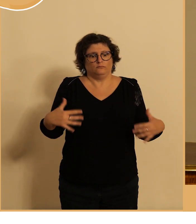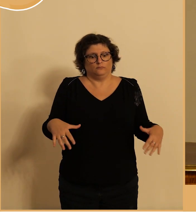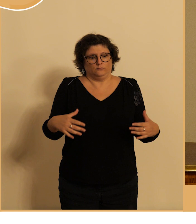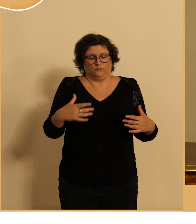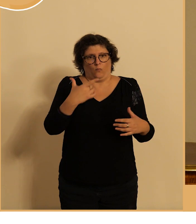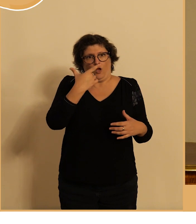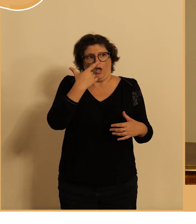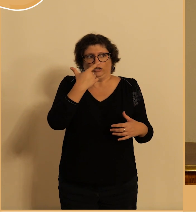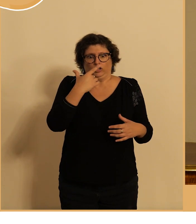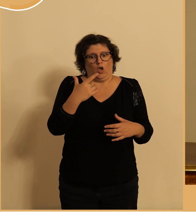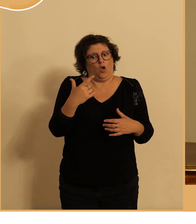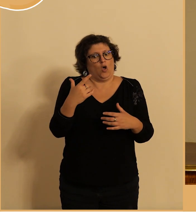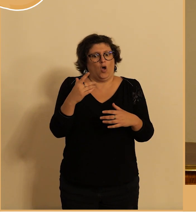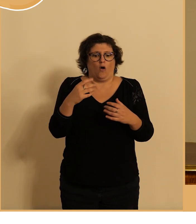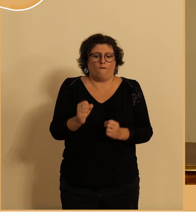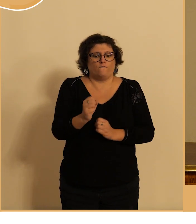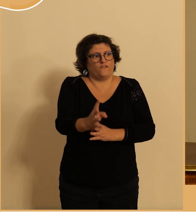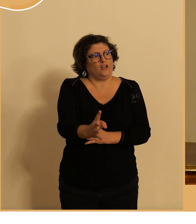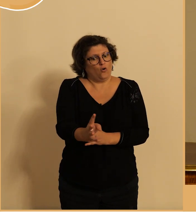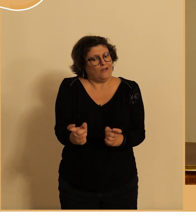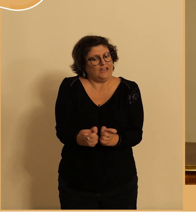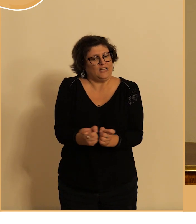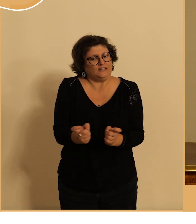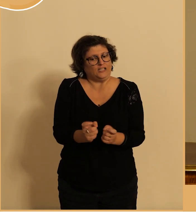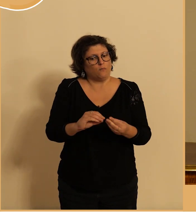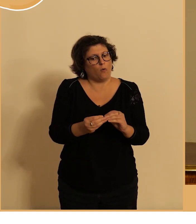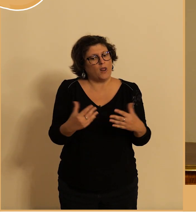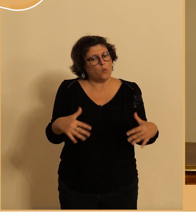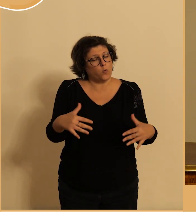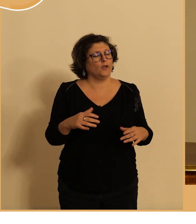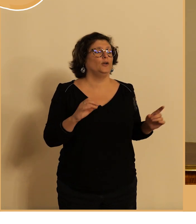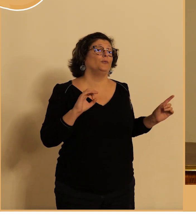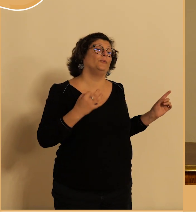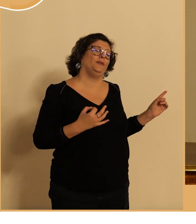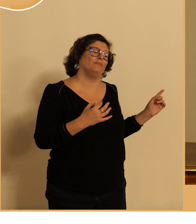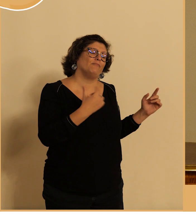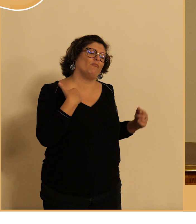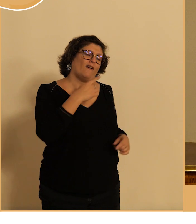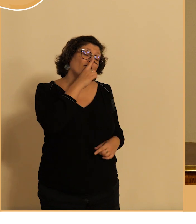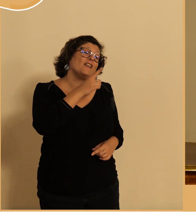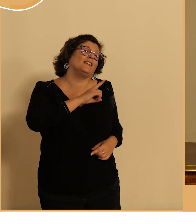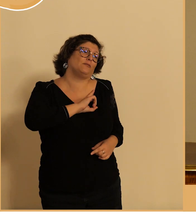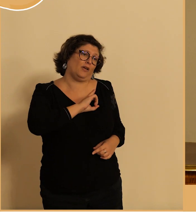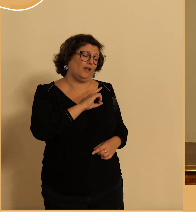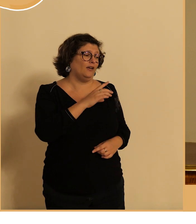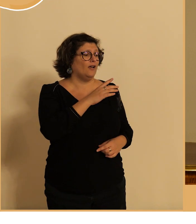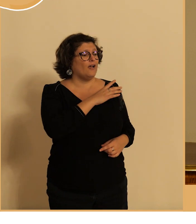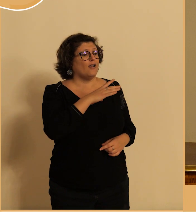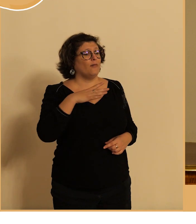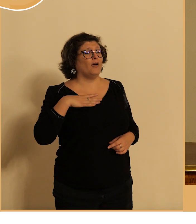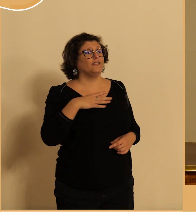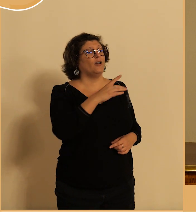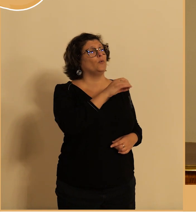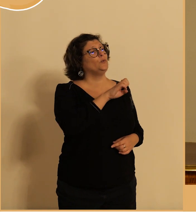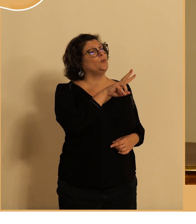c'est un choix volontaire de la part de la tenue de cette conférence avec madame Gallo-Lavallée on avait souhaité